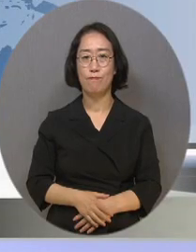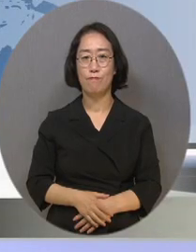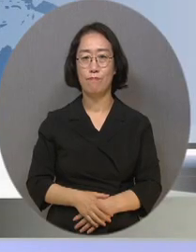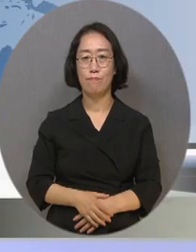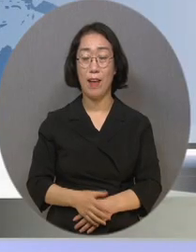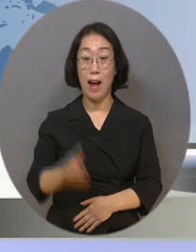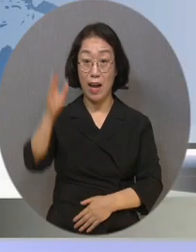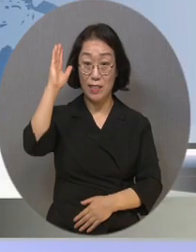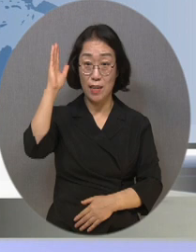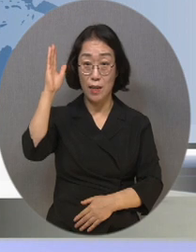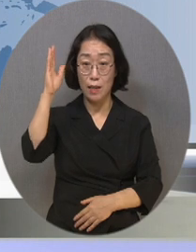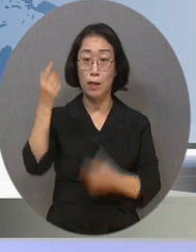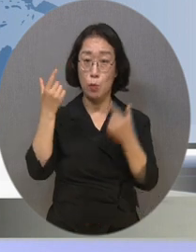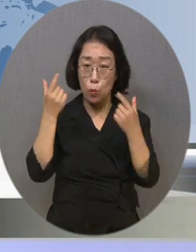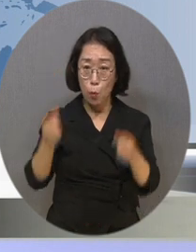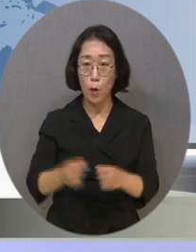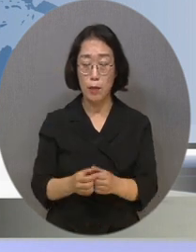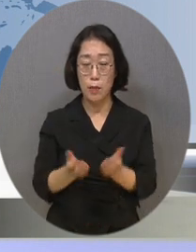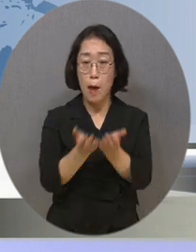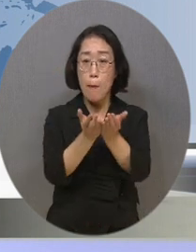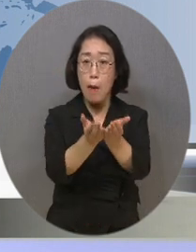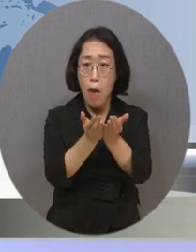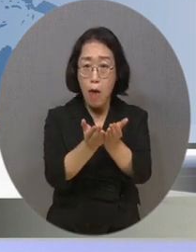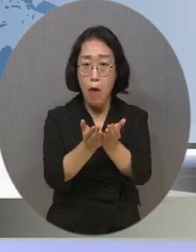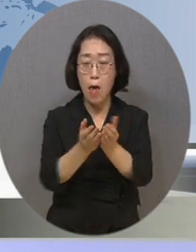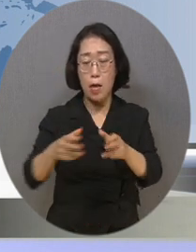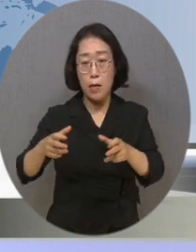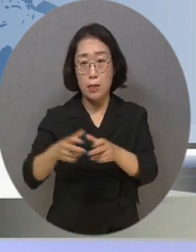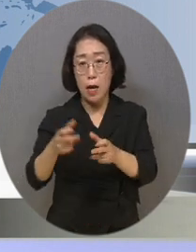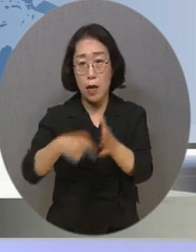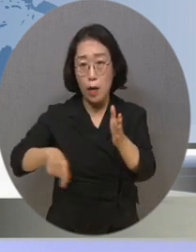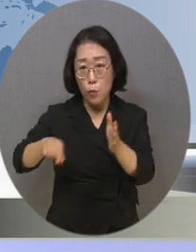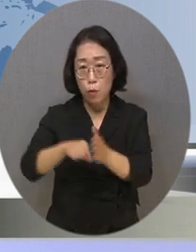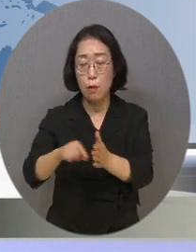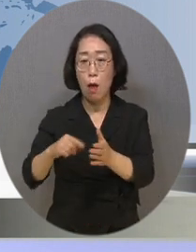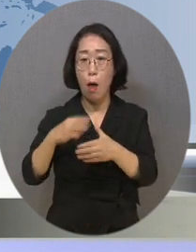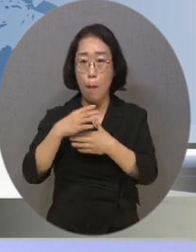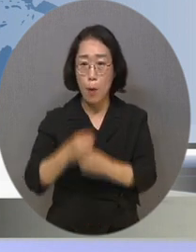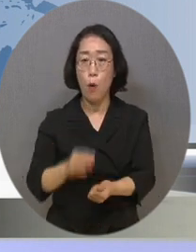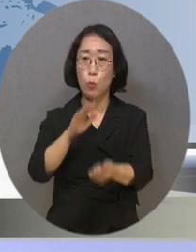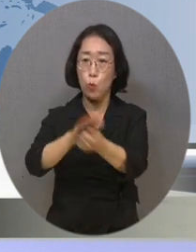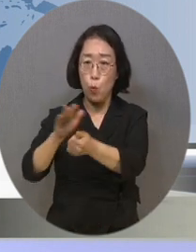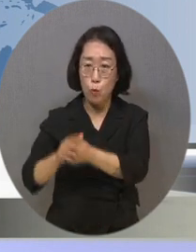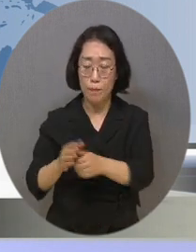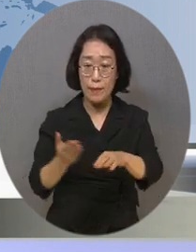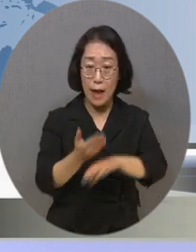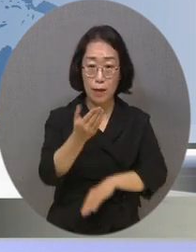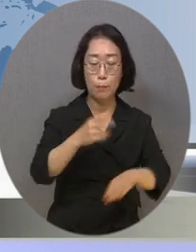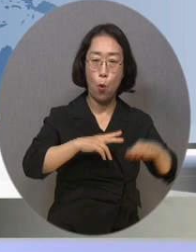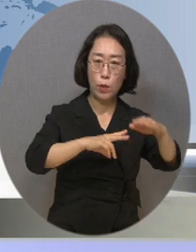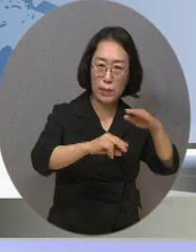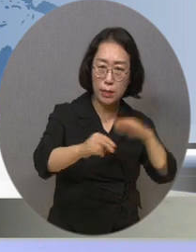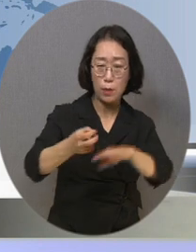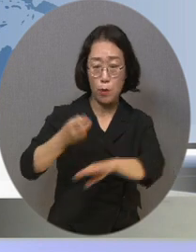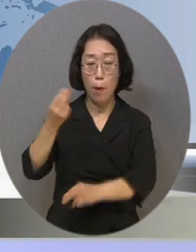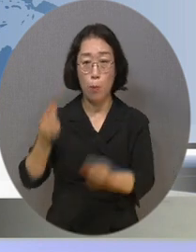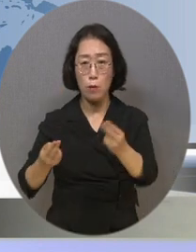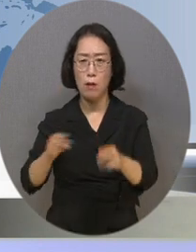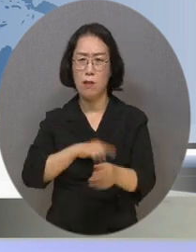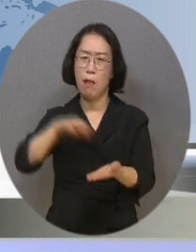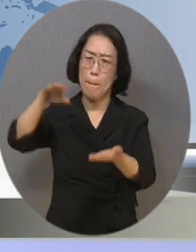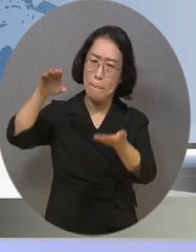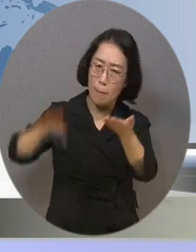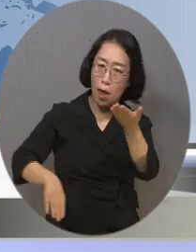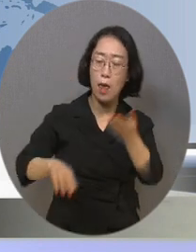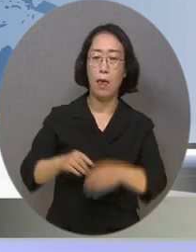앞선 목소리처럼 여객선의 교통약자를 위한 이동 편의시설 설치율은 다른 교통수단에 비해 가장 낮은